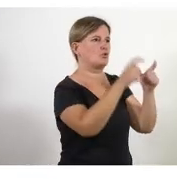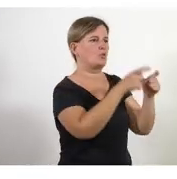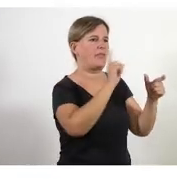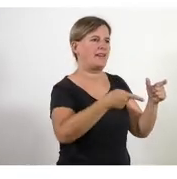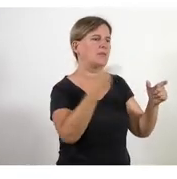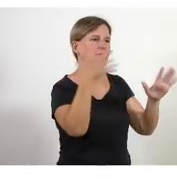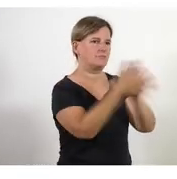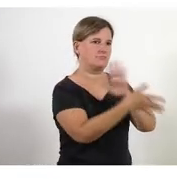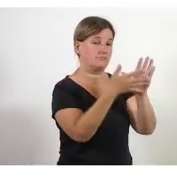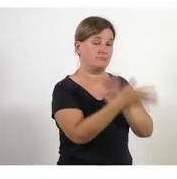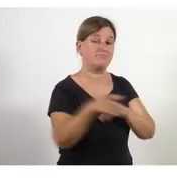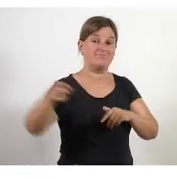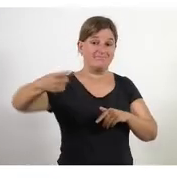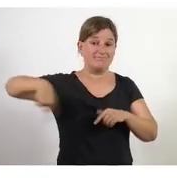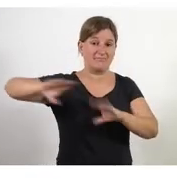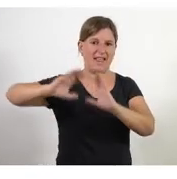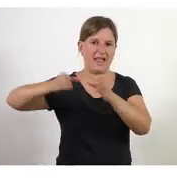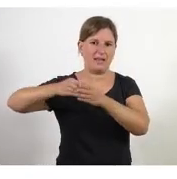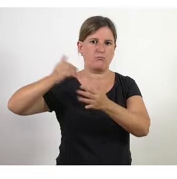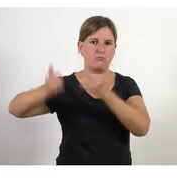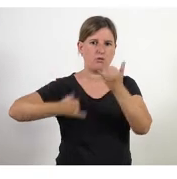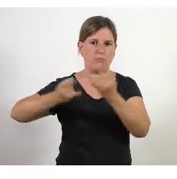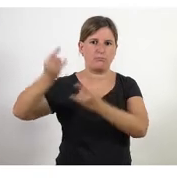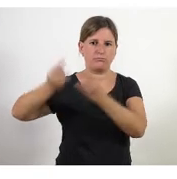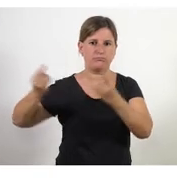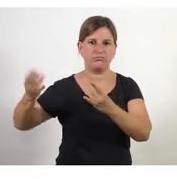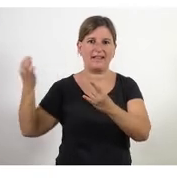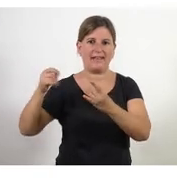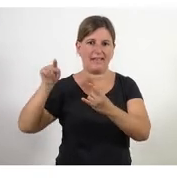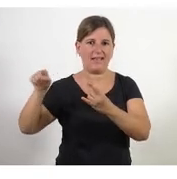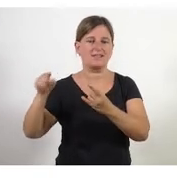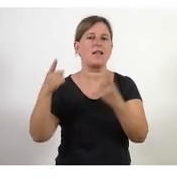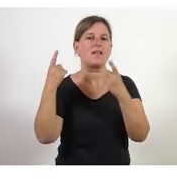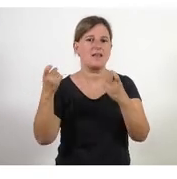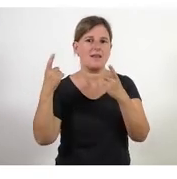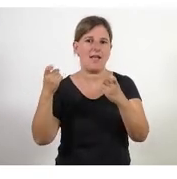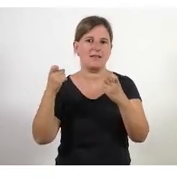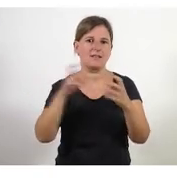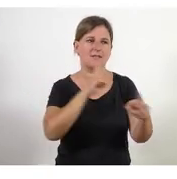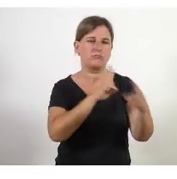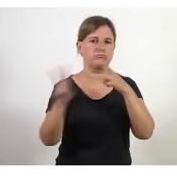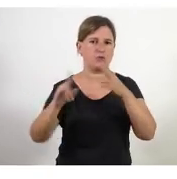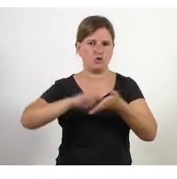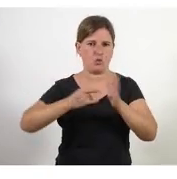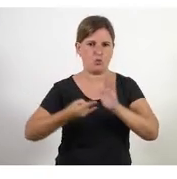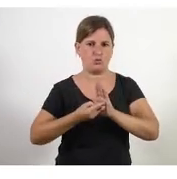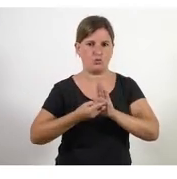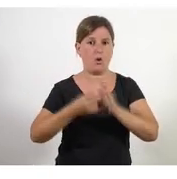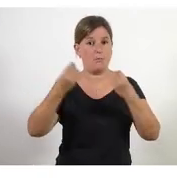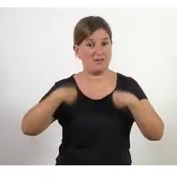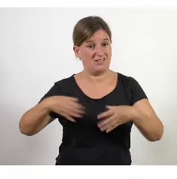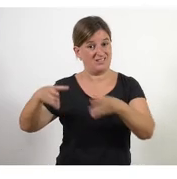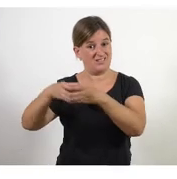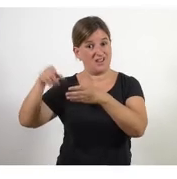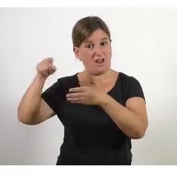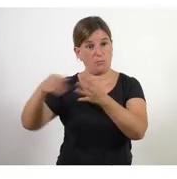escolta aquests obstacles estan aquí i els hem de resoldre jo necessito que el meu equip pugui treballar sense aquests obstacles